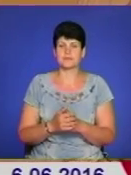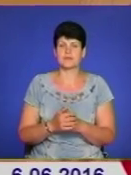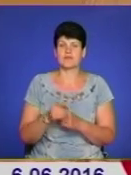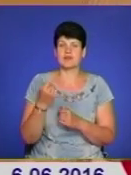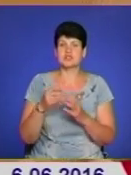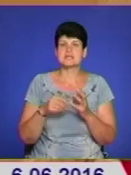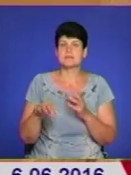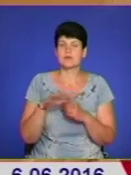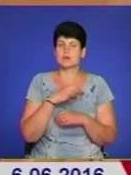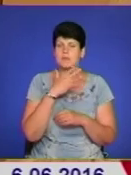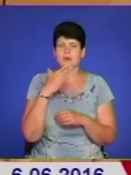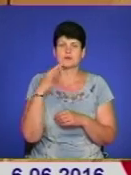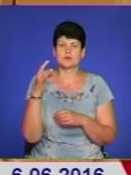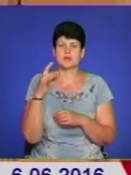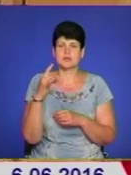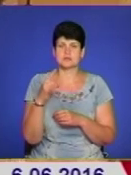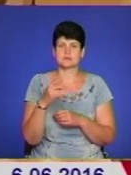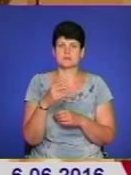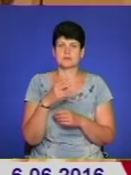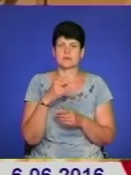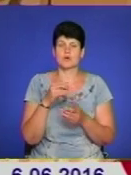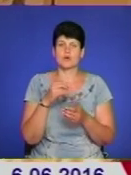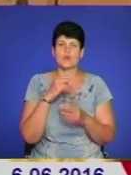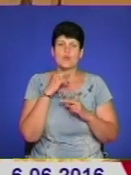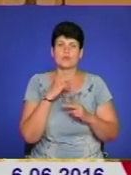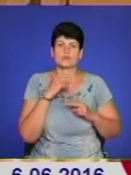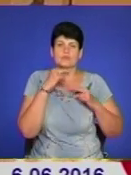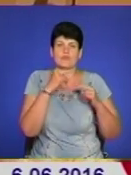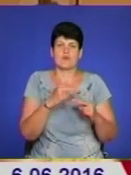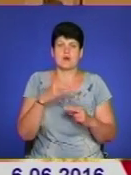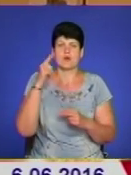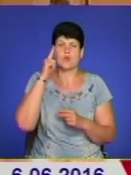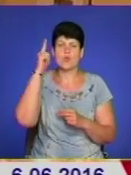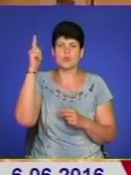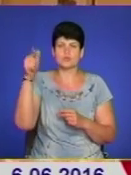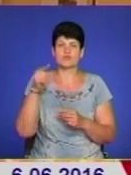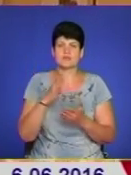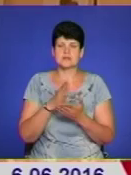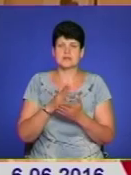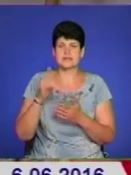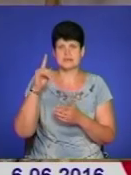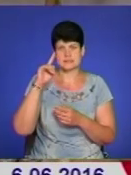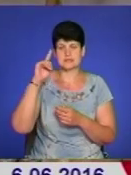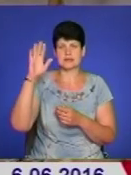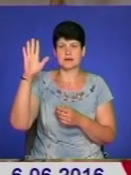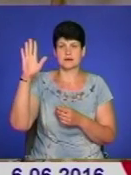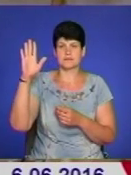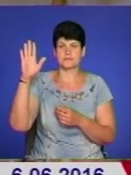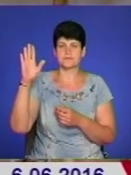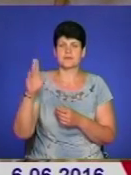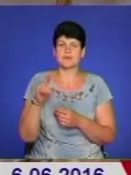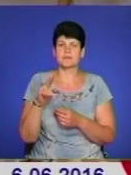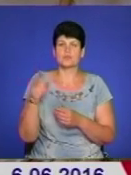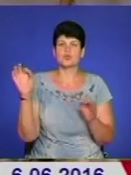помічена увагою Господа. У вас народжували знамениті люди, починаючи від літератів,